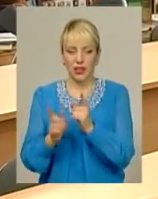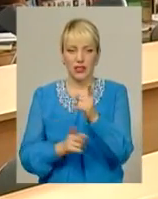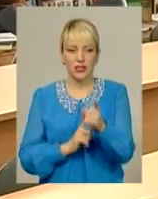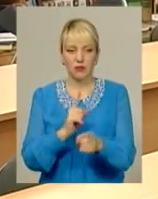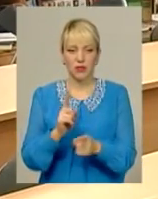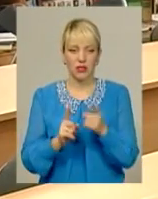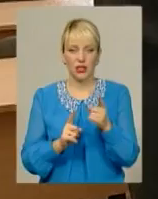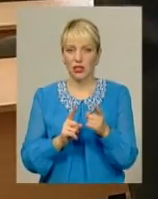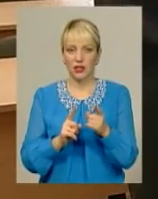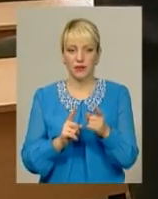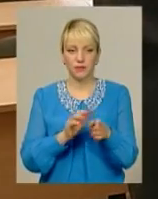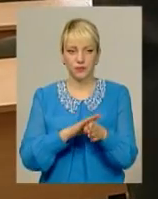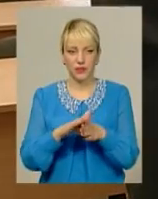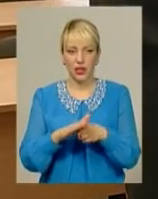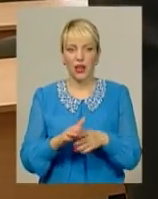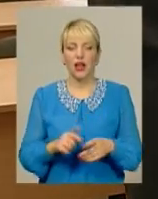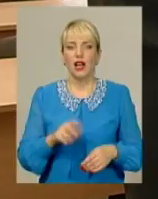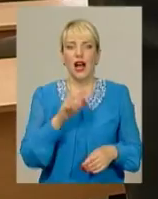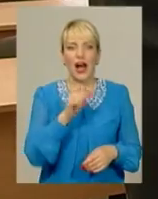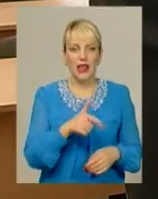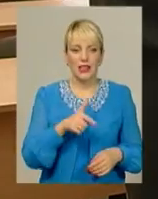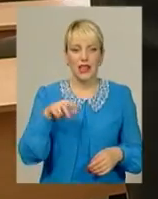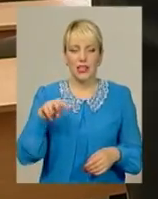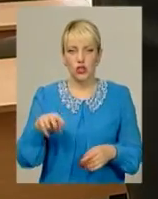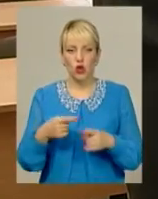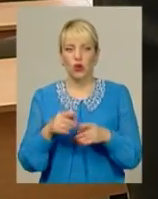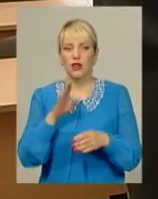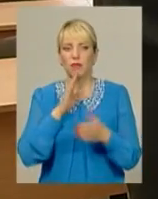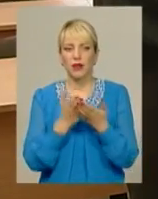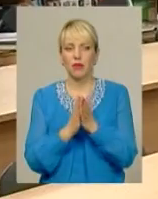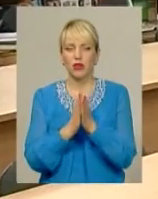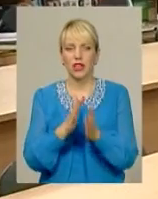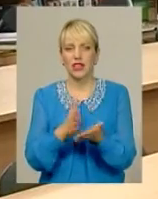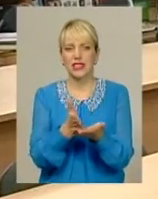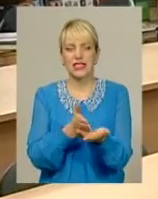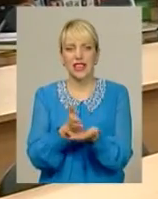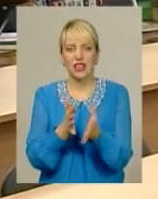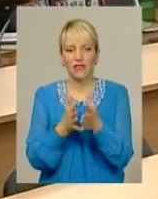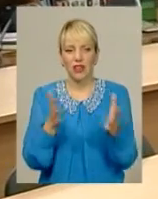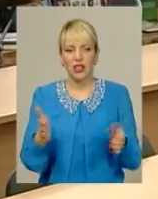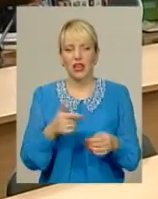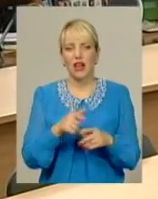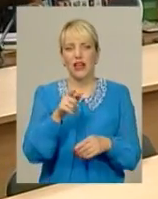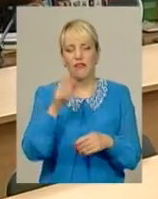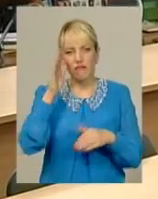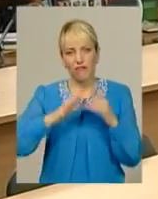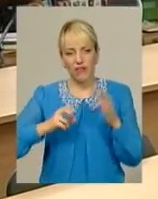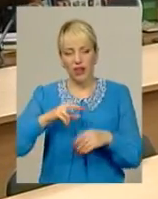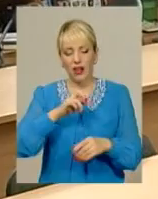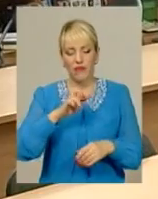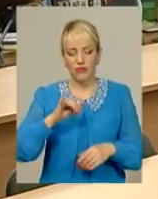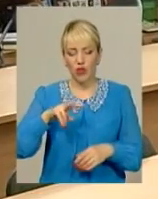докорінним чином. Галина Лісогор – бібліотекар із чималим стажем. Пані Галина за фахом філолог, тож пригадує, до